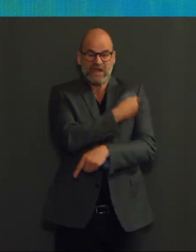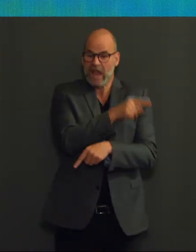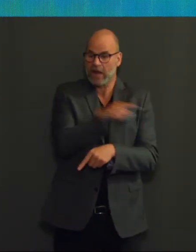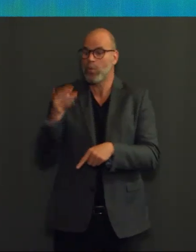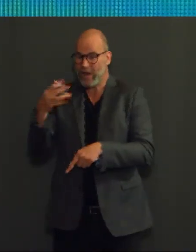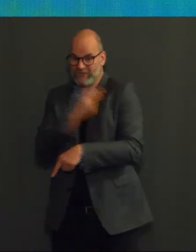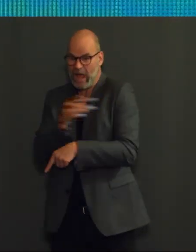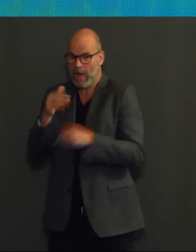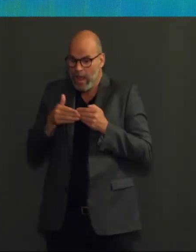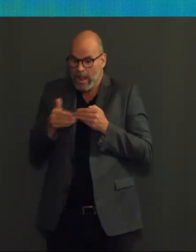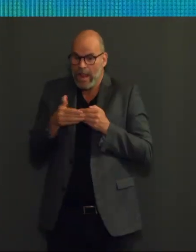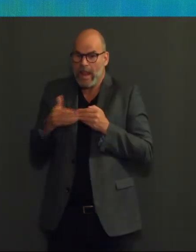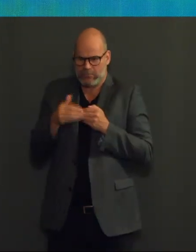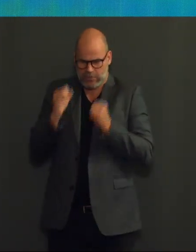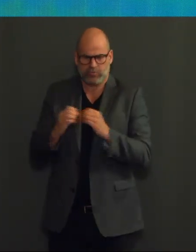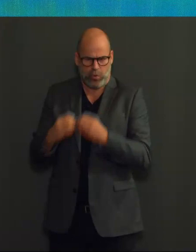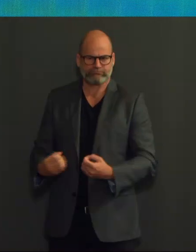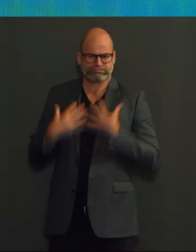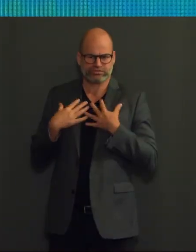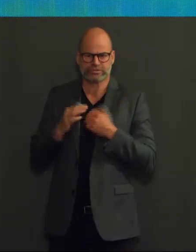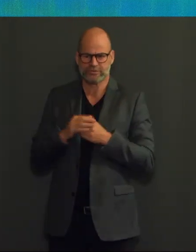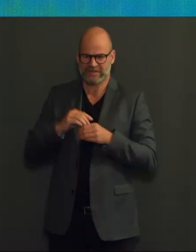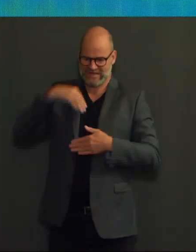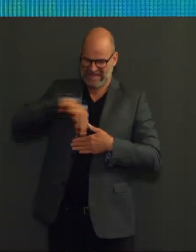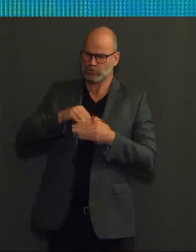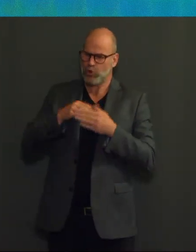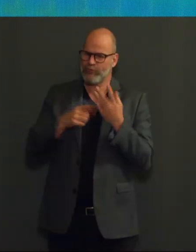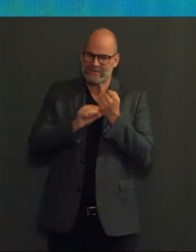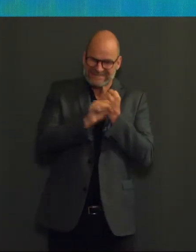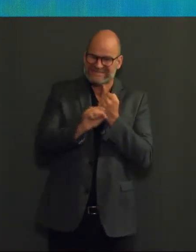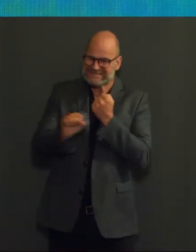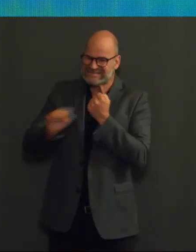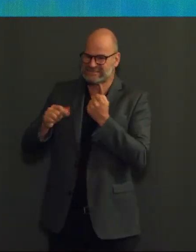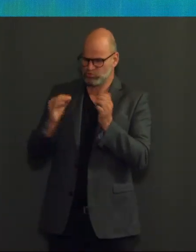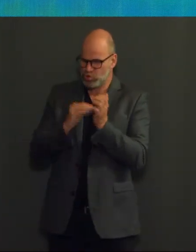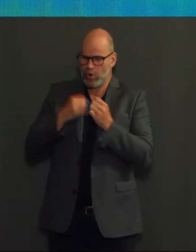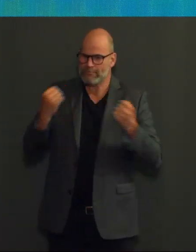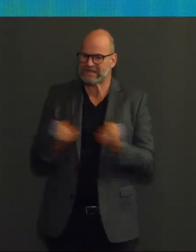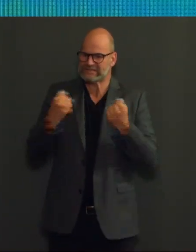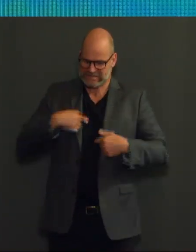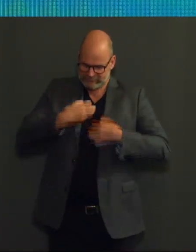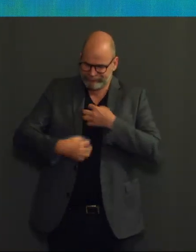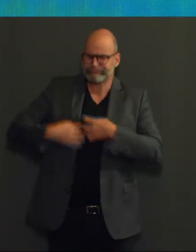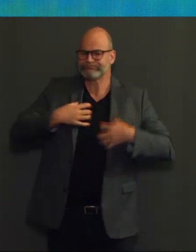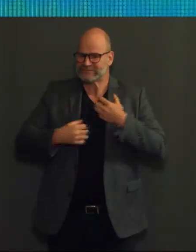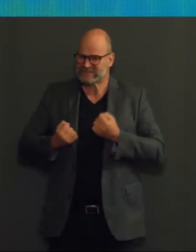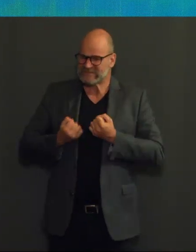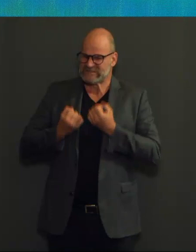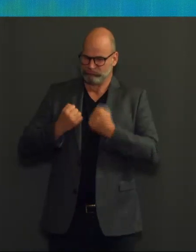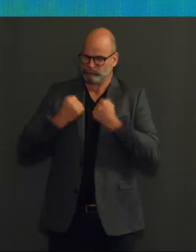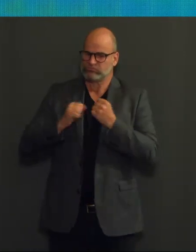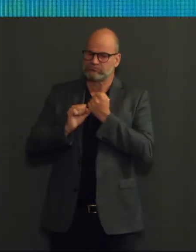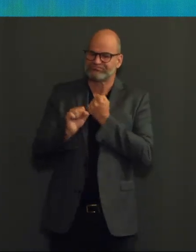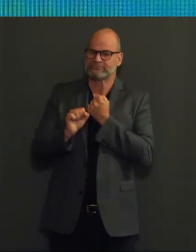en heeft minstens twee weken nodig om in paraatheid te komen. Blijf dus voorzichtig in die